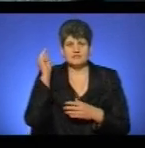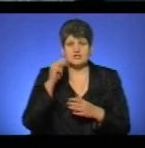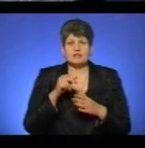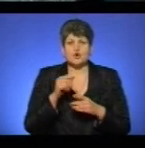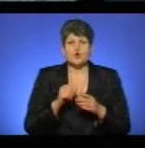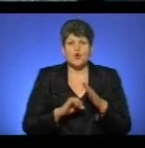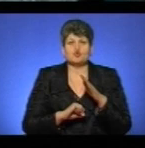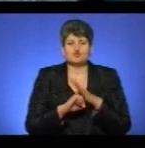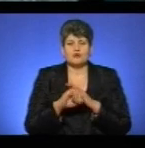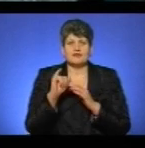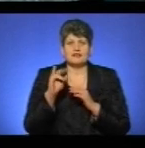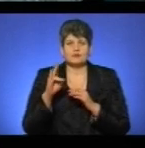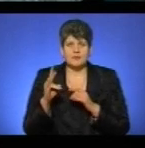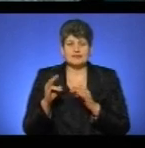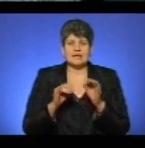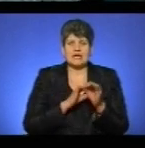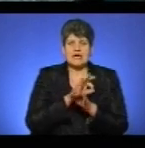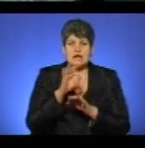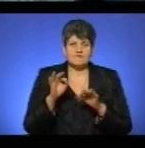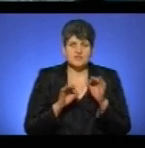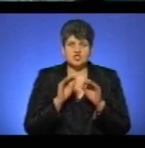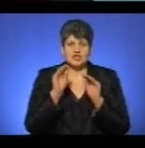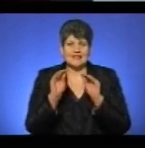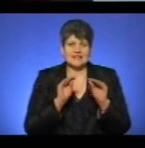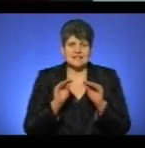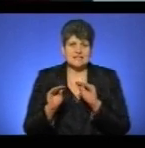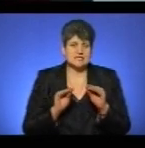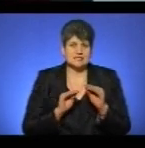інформатики, графічний дизайн та веб-програмування.